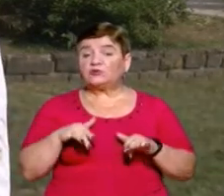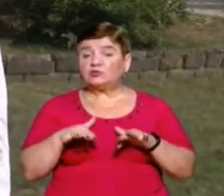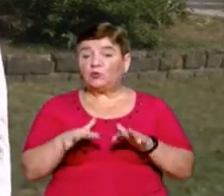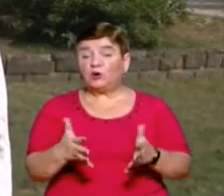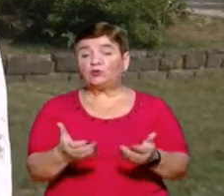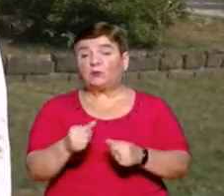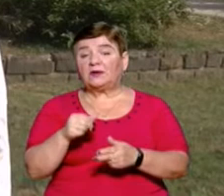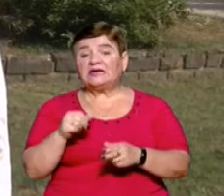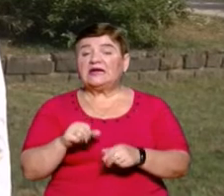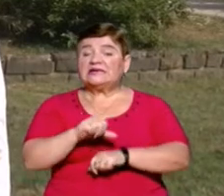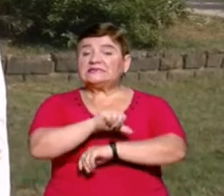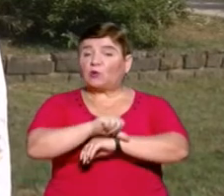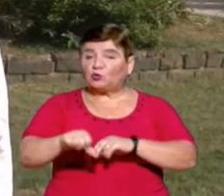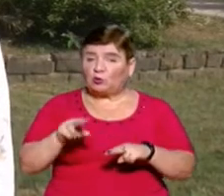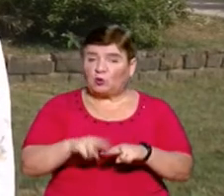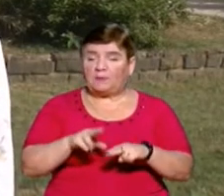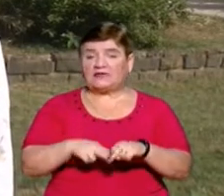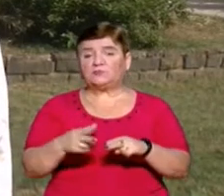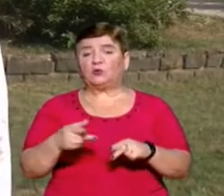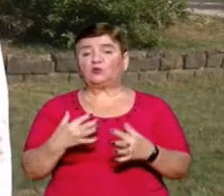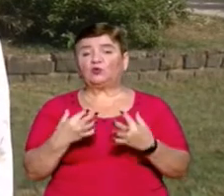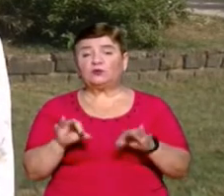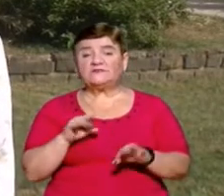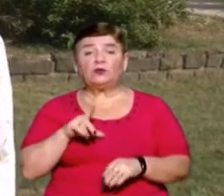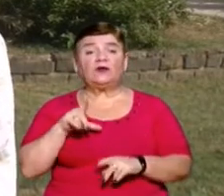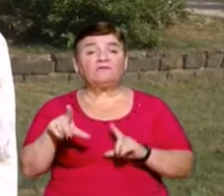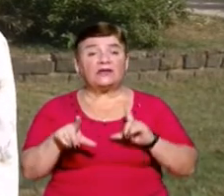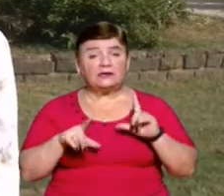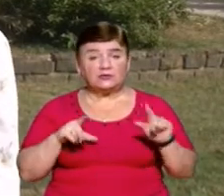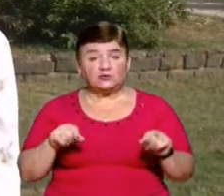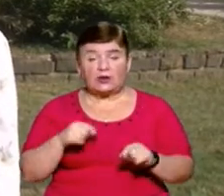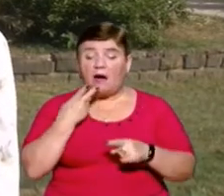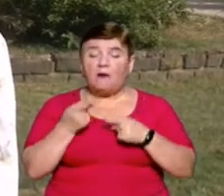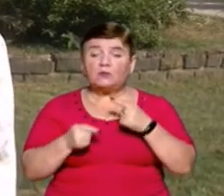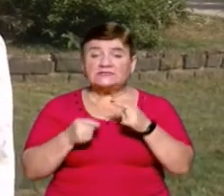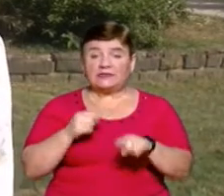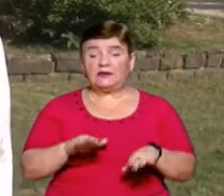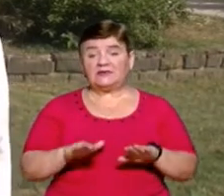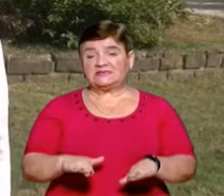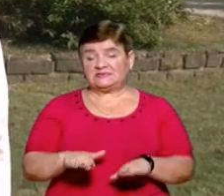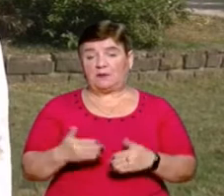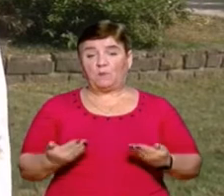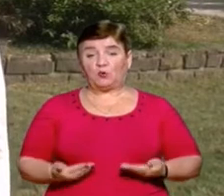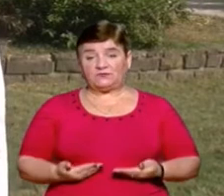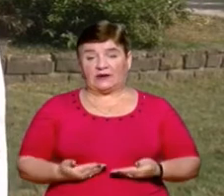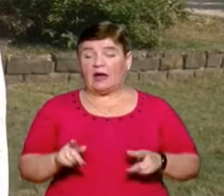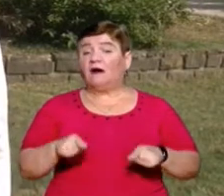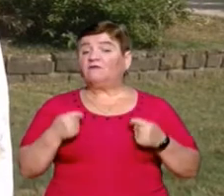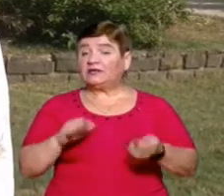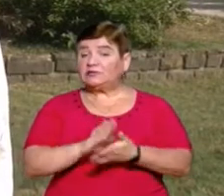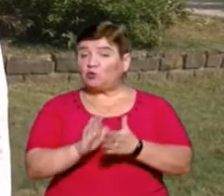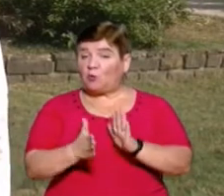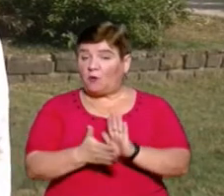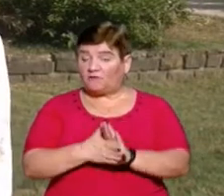отримання закордонного паспорта, також оформлення дозволу на виїзду за кордон на постійне місце проживання. Видачу одного